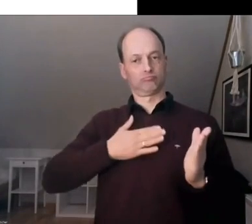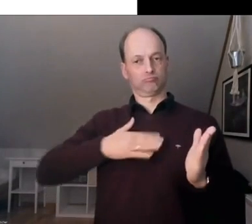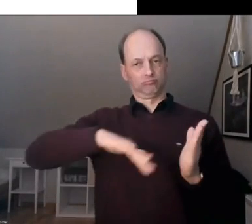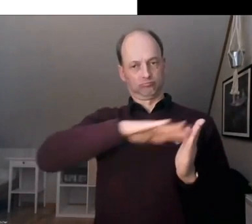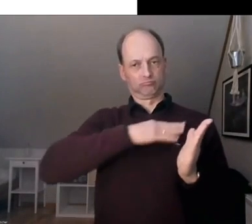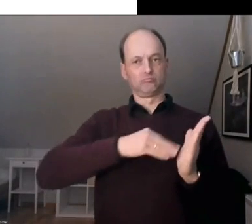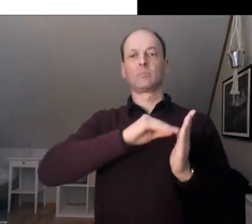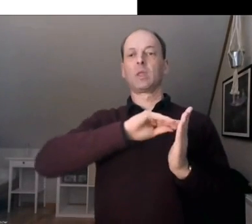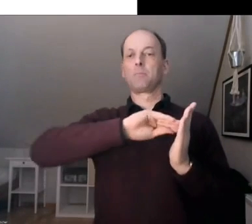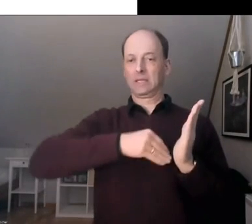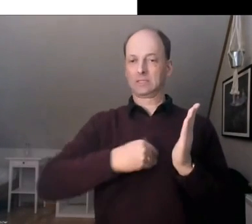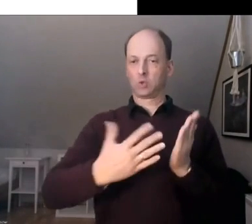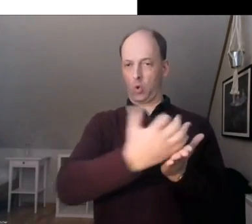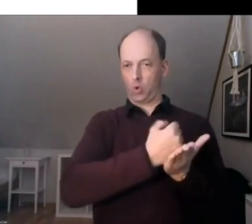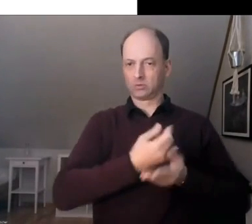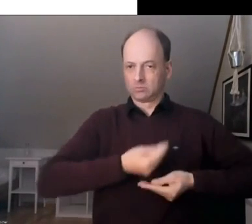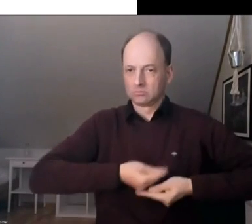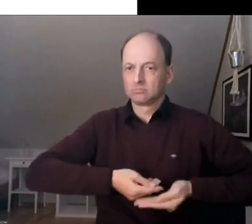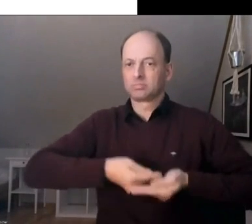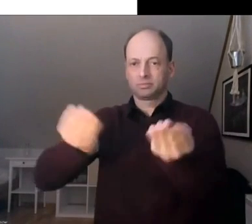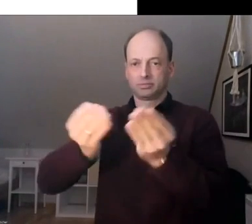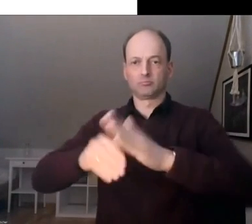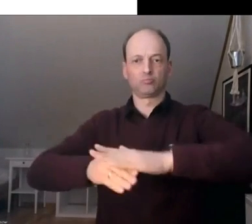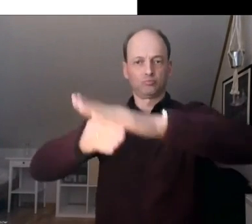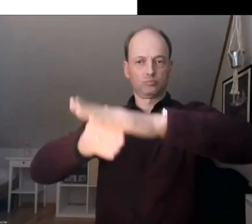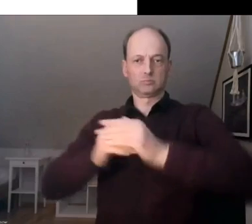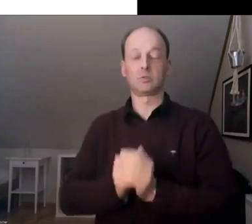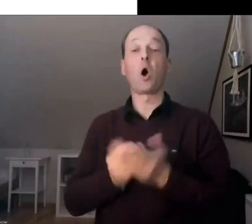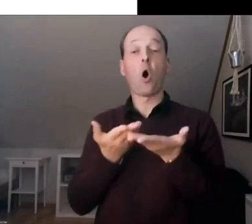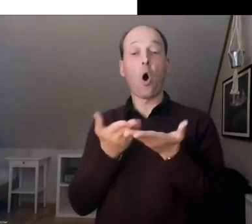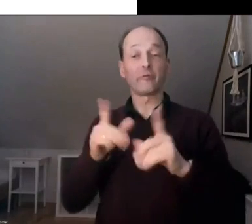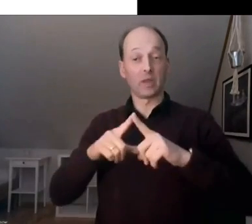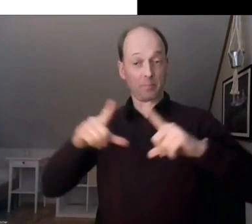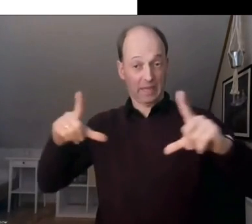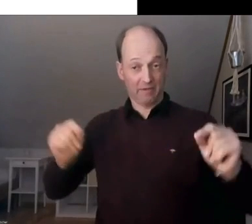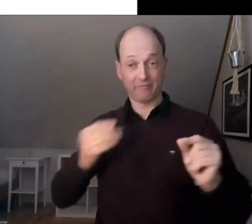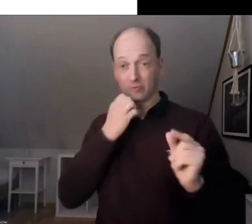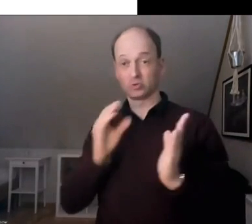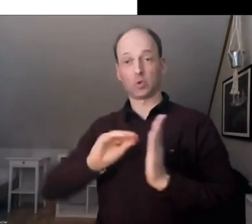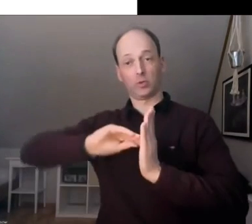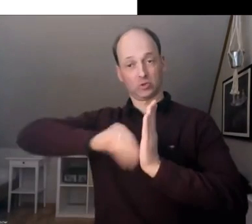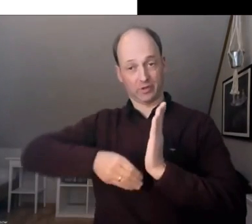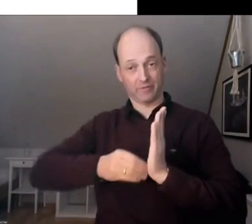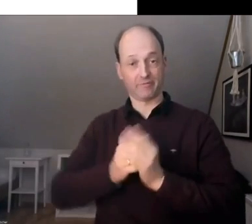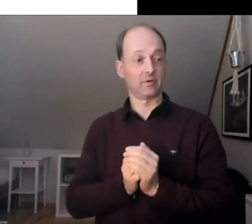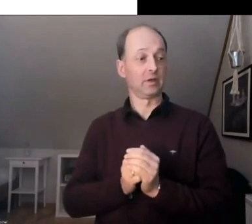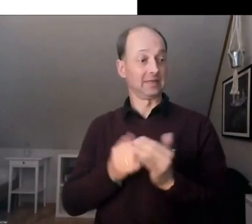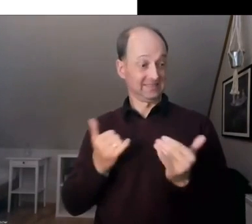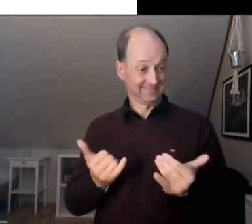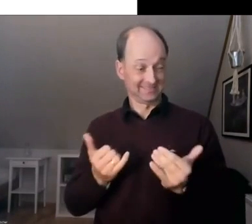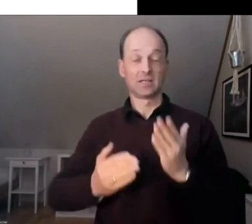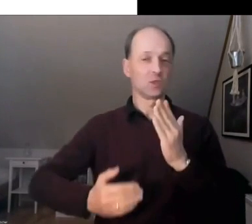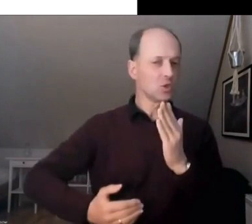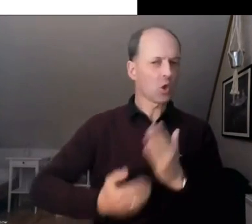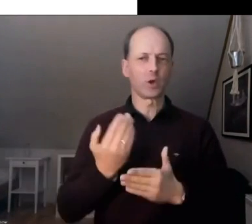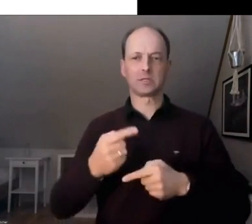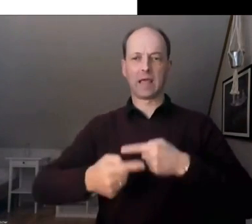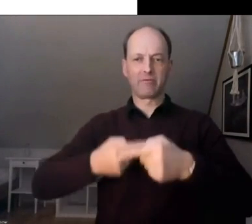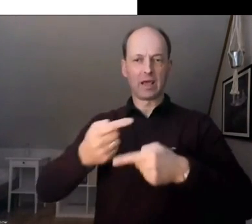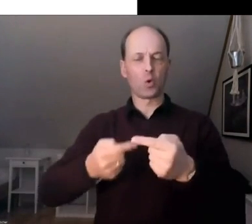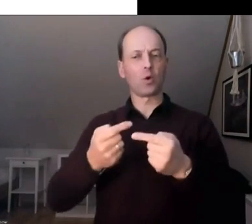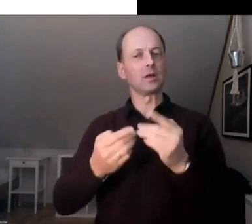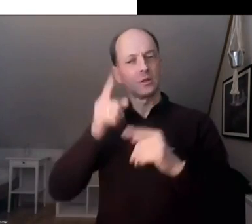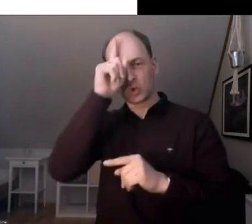Brief mit der Forderung mit zu unterschreiben. Ihr dürft also besonders gespannt sein über diese neuste Entwicklung in der deutschen